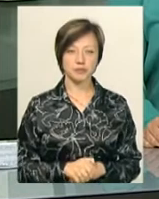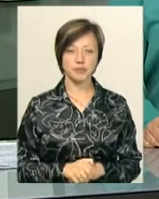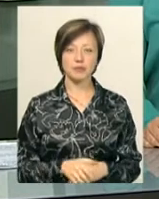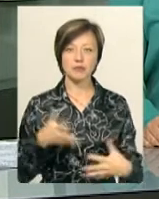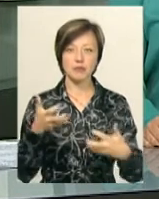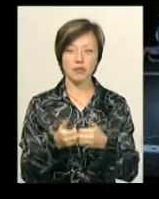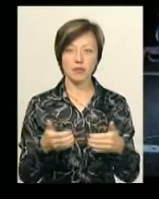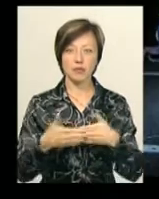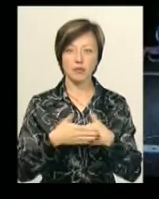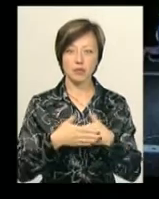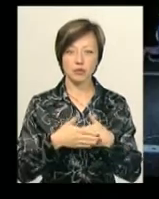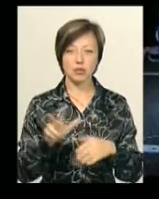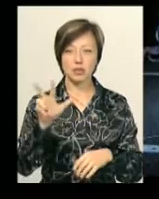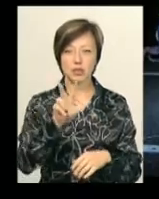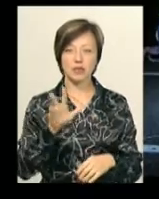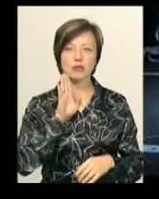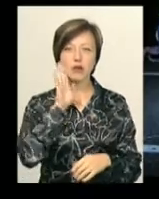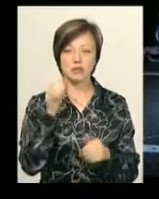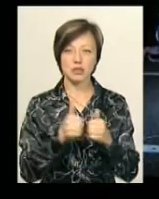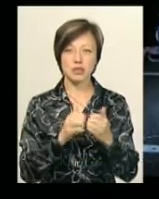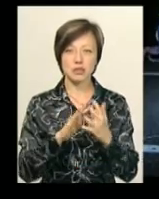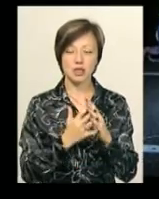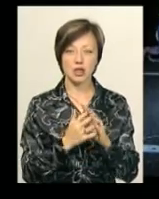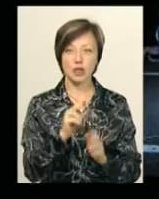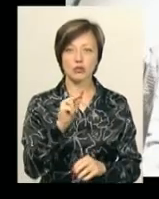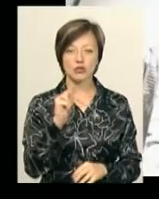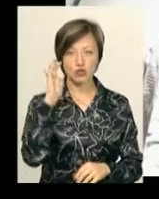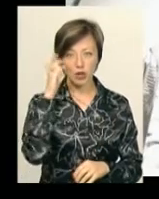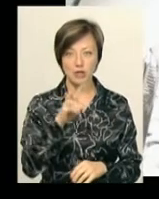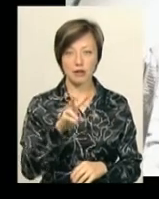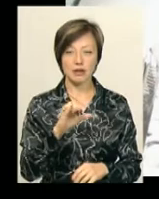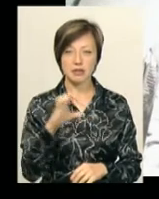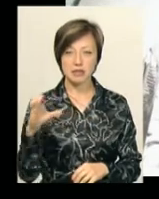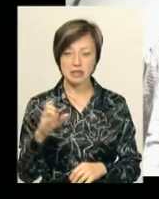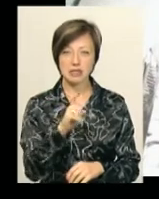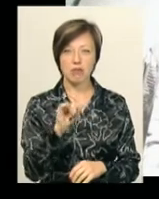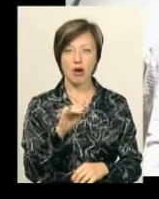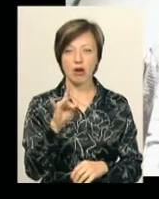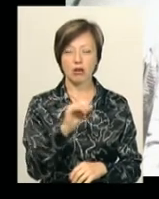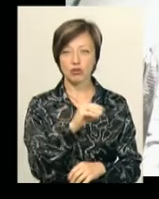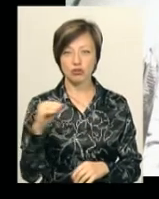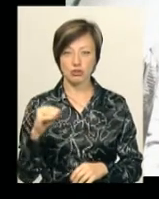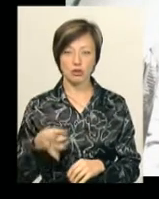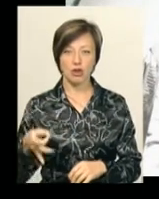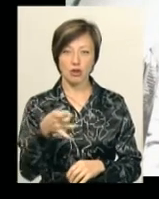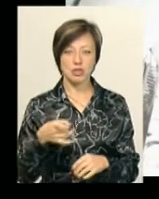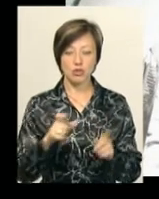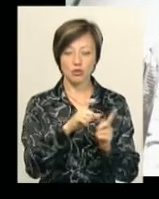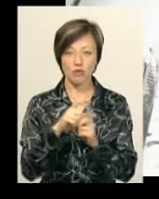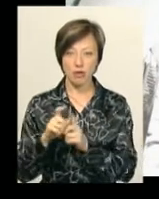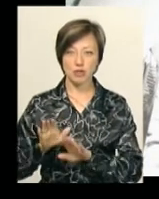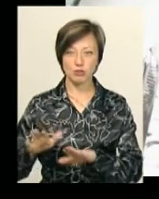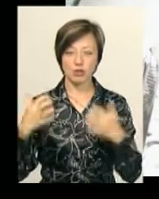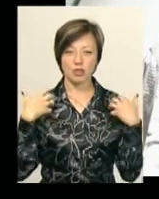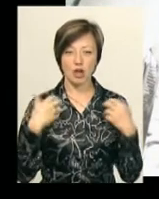ДТП сталося близько третєю ранку поблизу села Чорний ліс Збарського району. За словами заступника начальника відділу розслідування